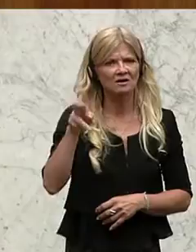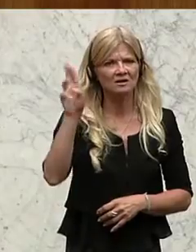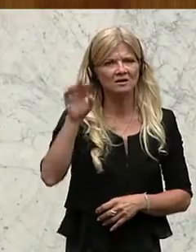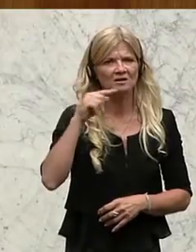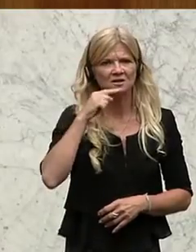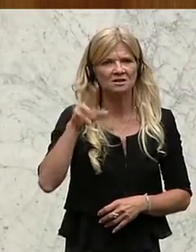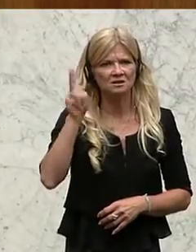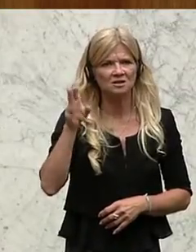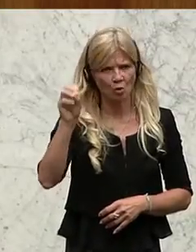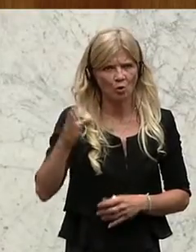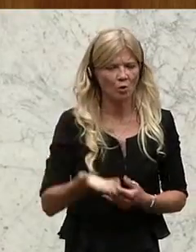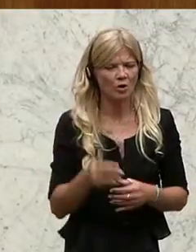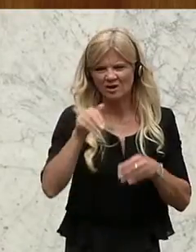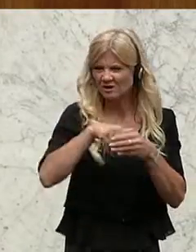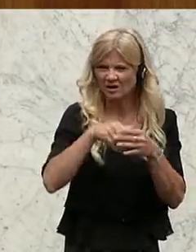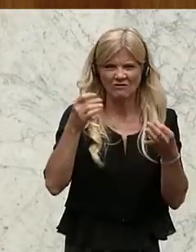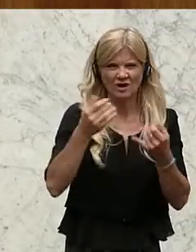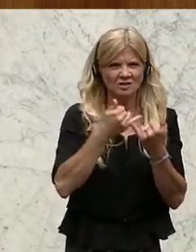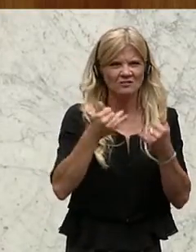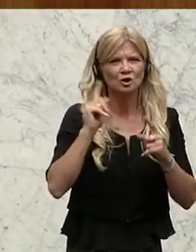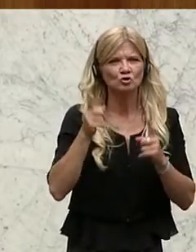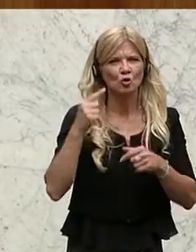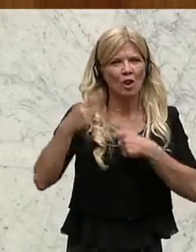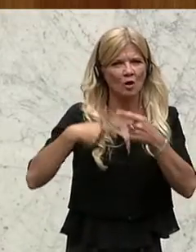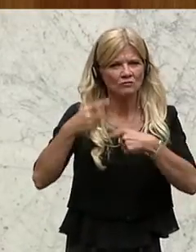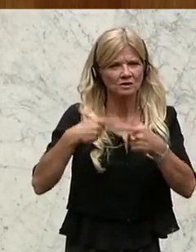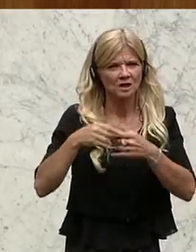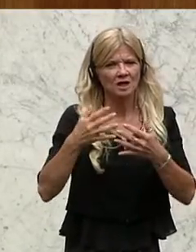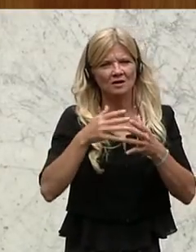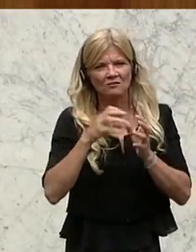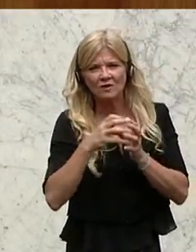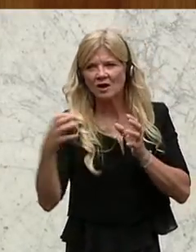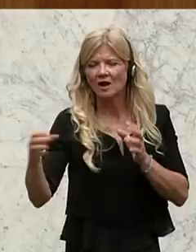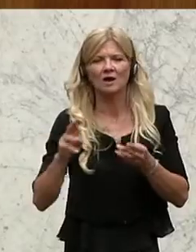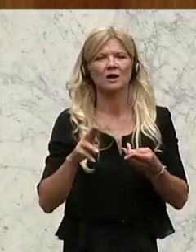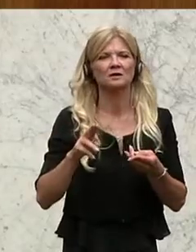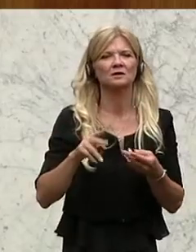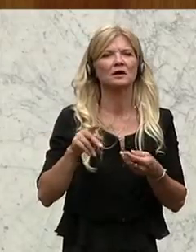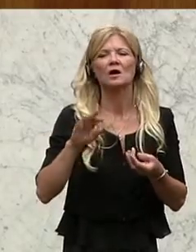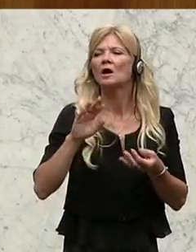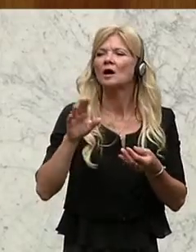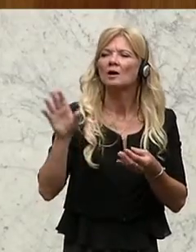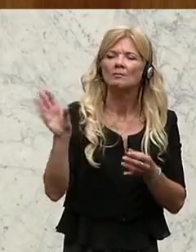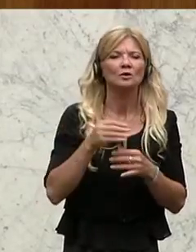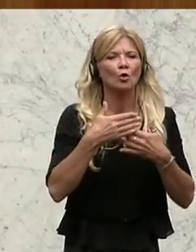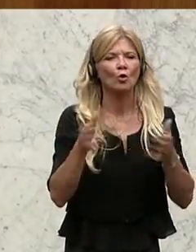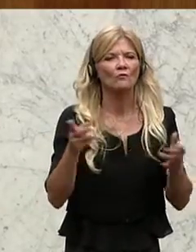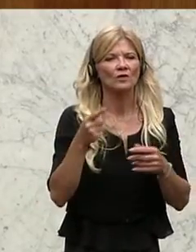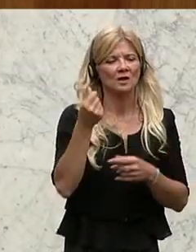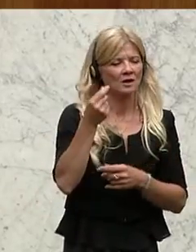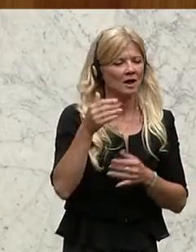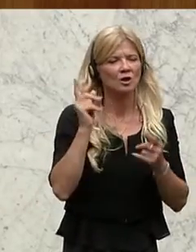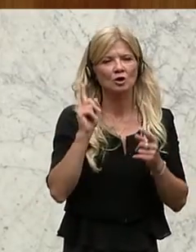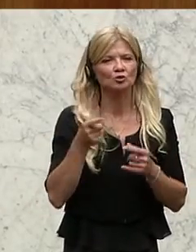Laufzeitverlängerung bzw. eine Förderung mit öffentlichen Geldern des AKWs zu verhindern oder auch zusätzliche, sei es